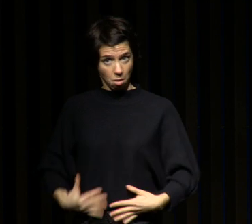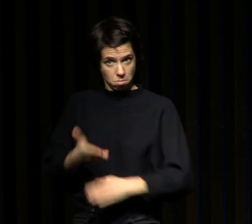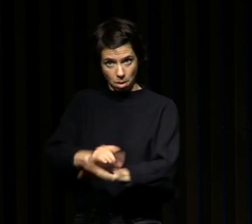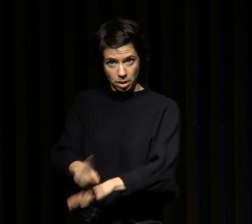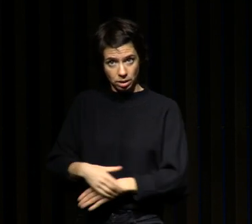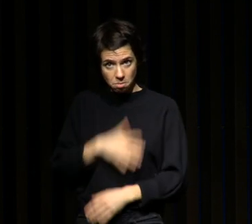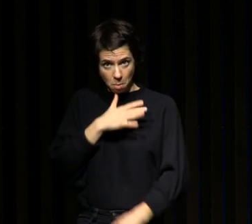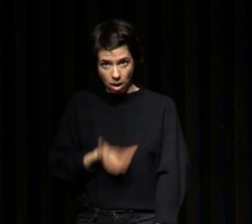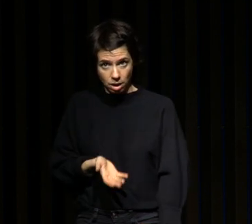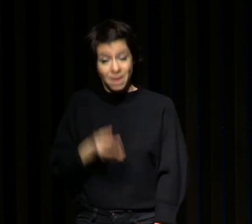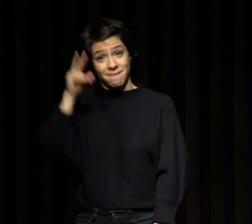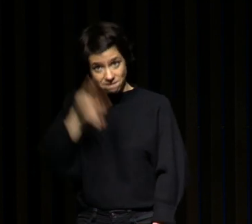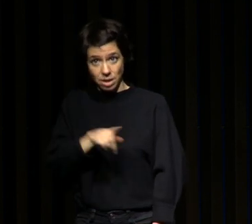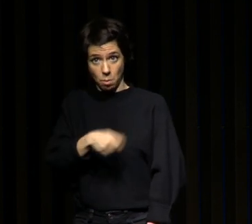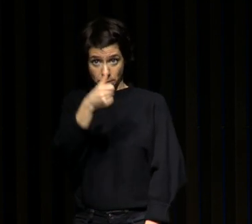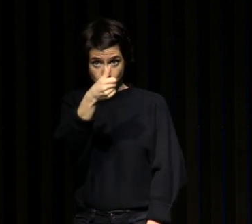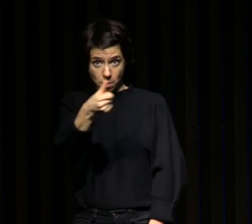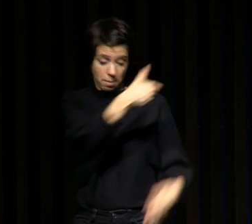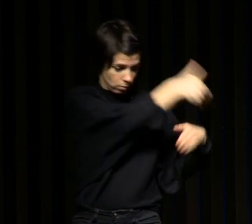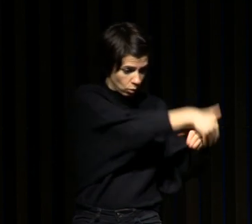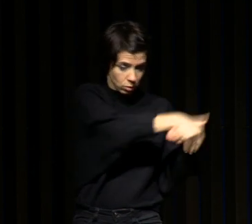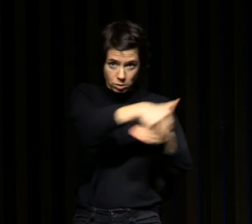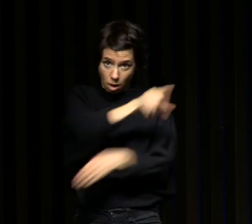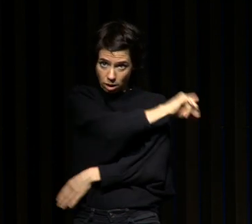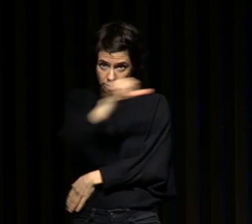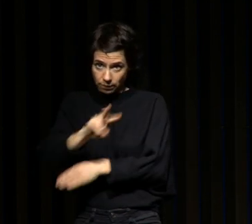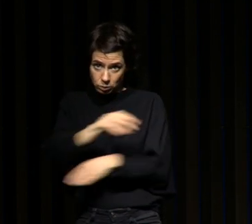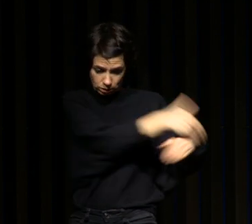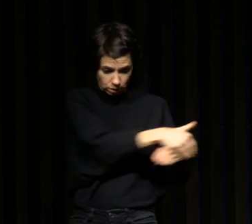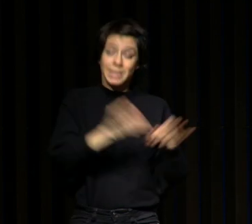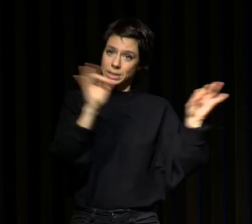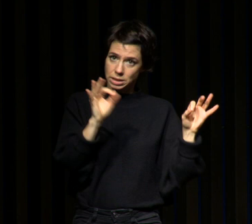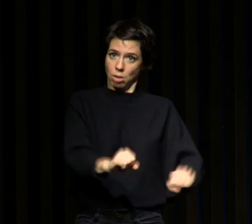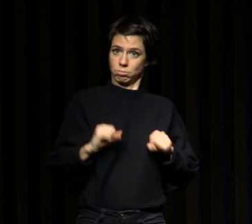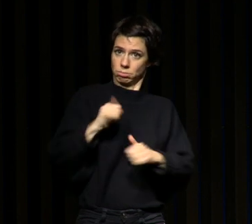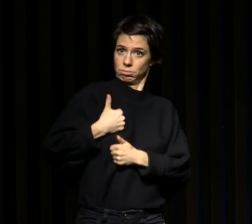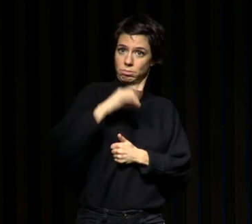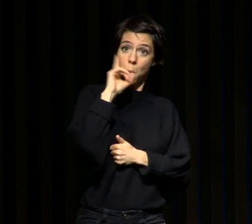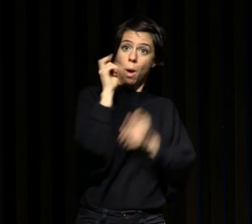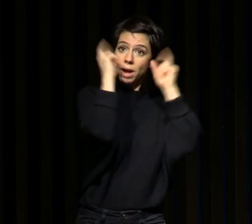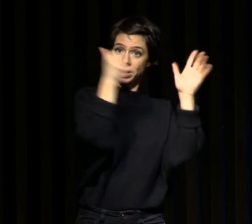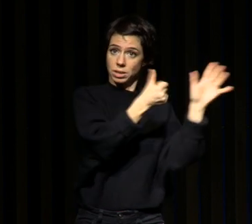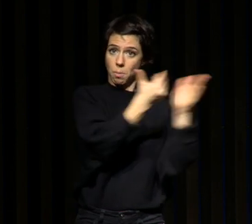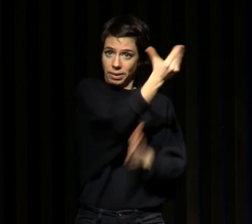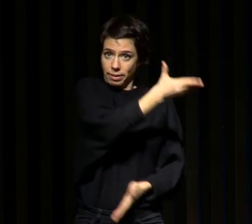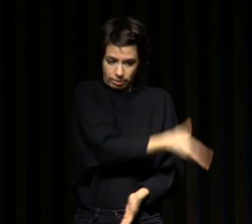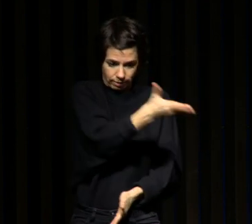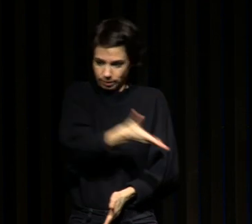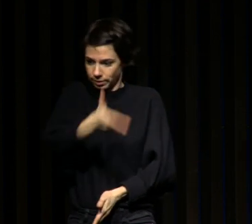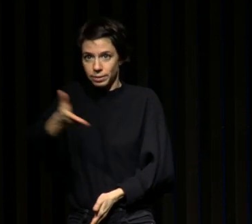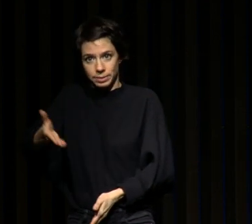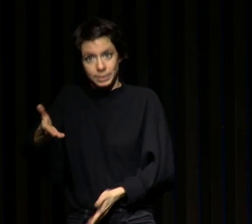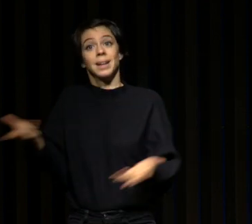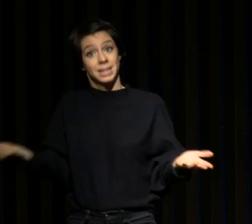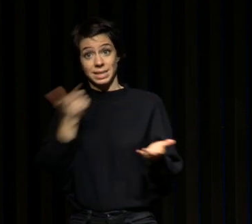laquelle il faut que vous vous couchez en semaine parce que vous allez vous lever à 6h pour aller au travail donc la première règle d'antifatigue